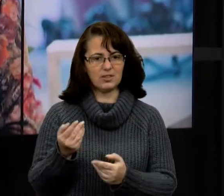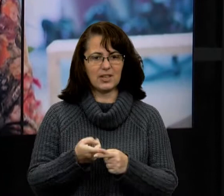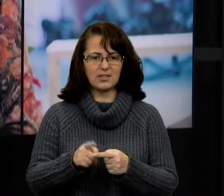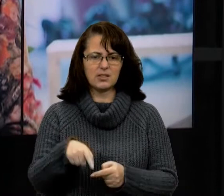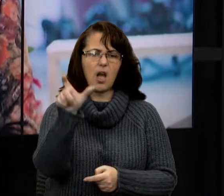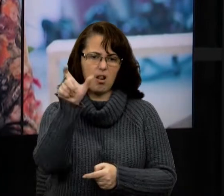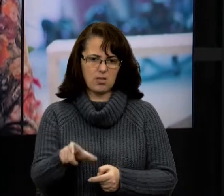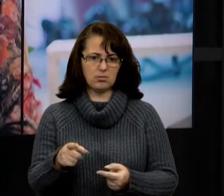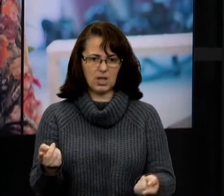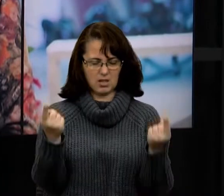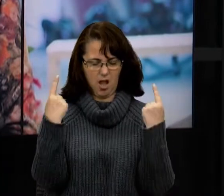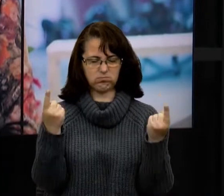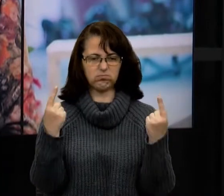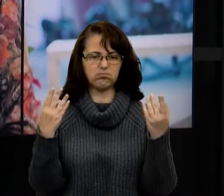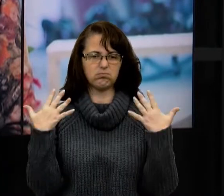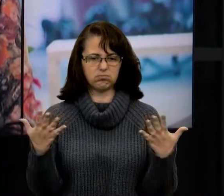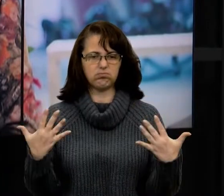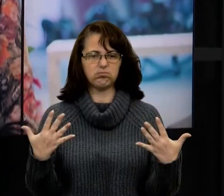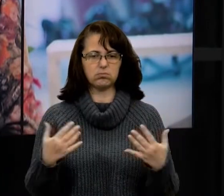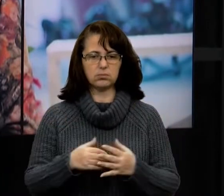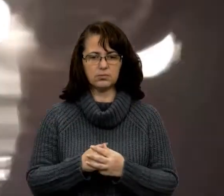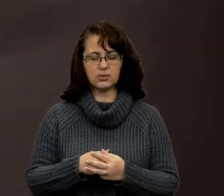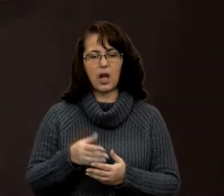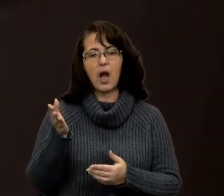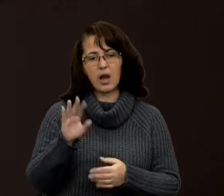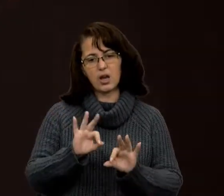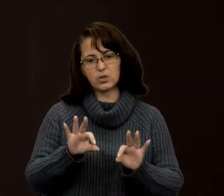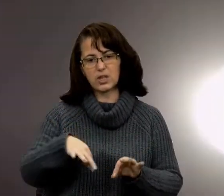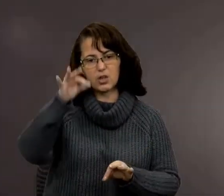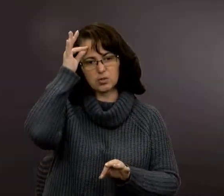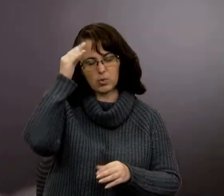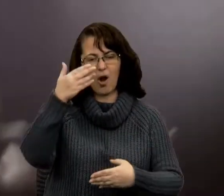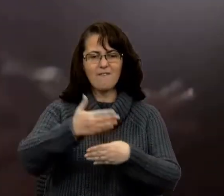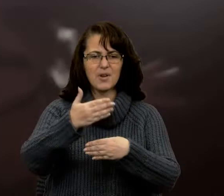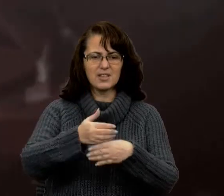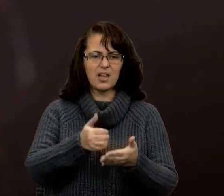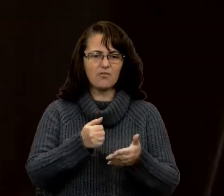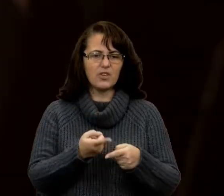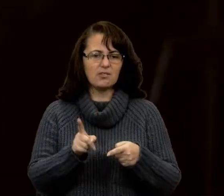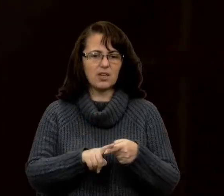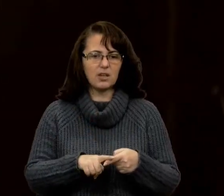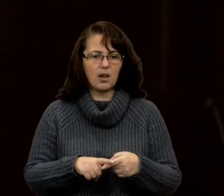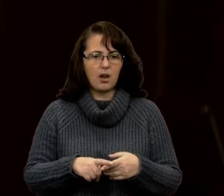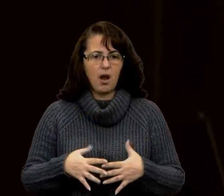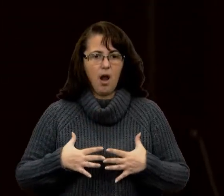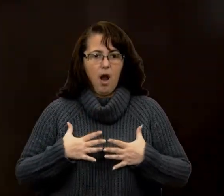людина епоха, тож нехай про неї розкажуть. Спогади. Вистави, від яких перехоплює подих.